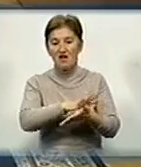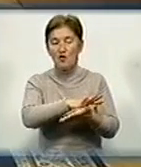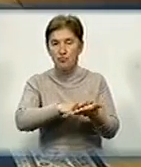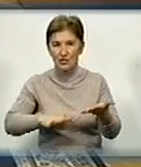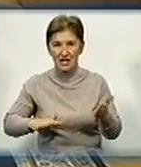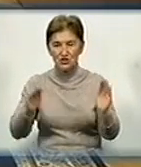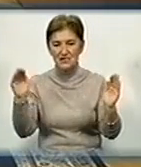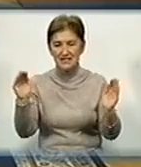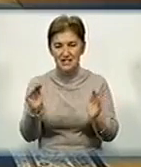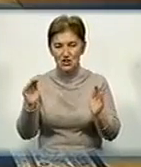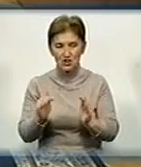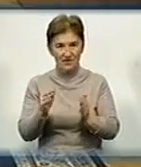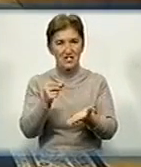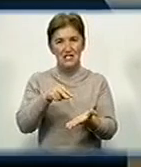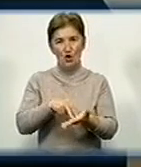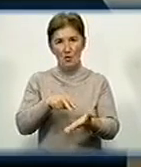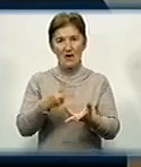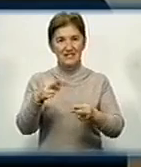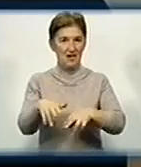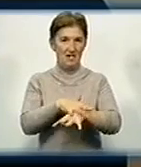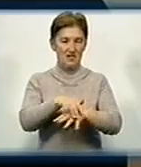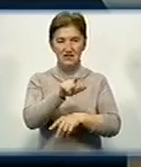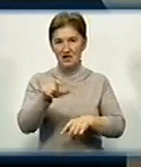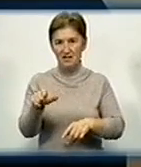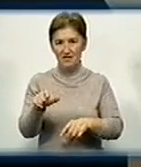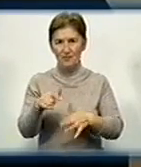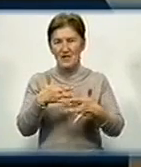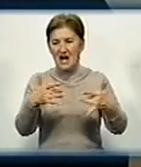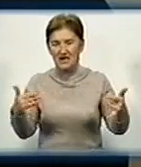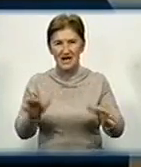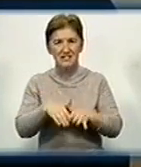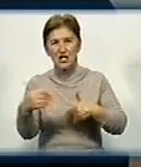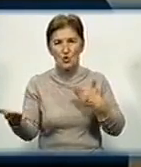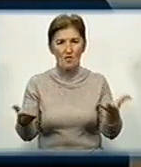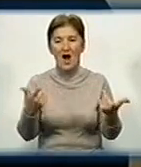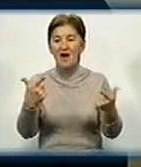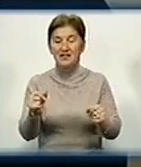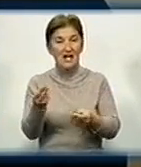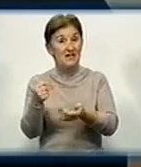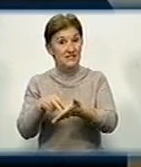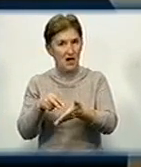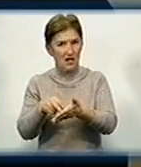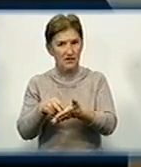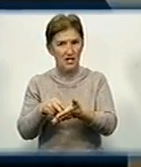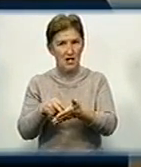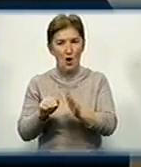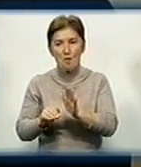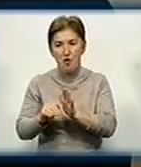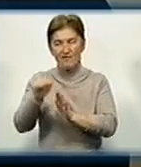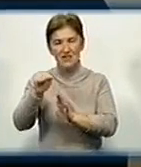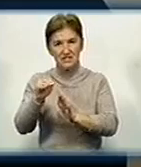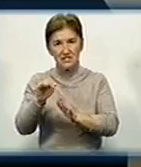знижувати їх вартість для населення. Обговорювалися всі нюанси там, де ціни повисилися з производителів або